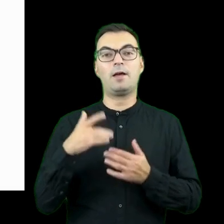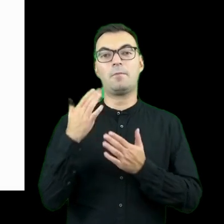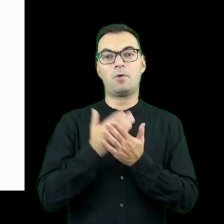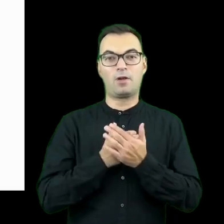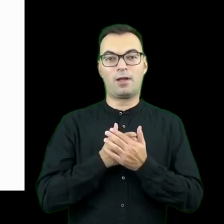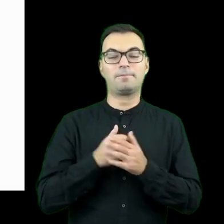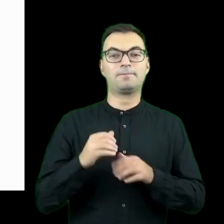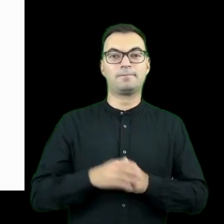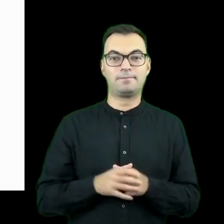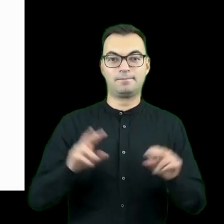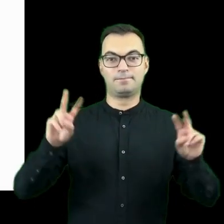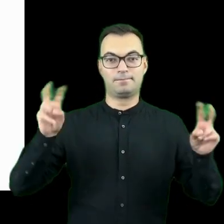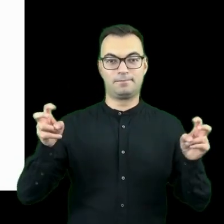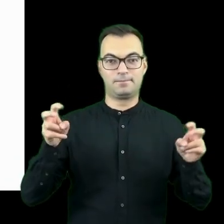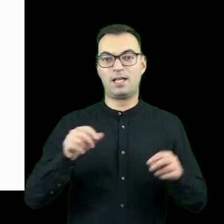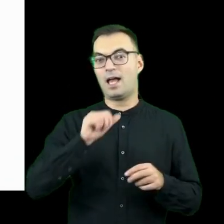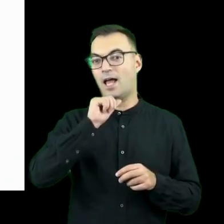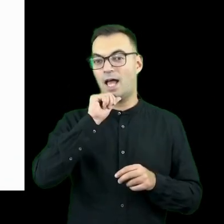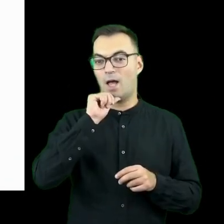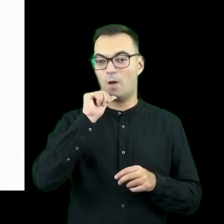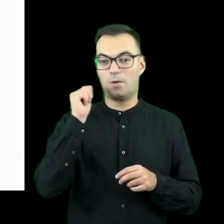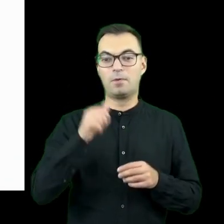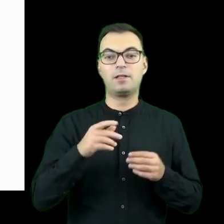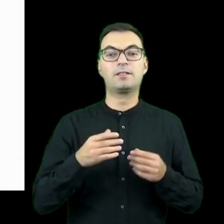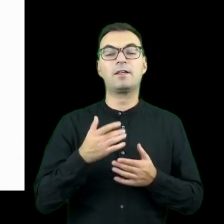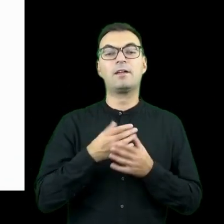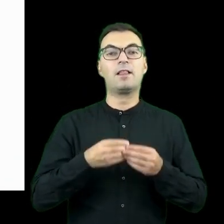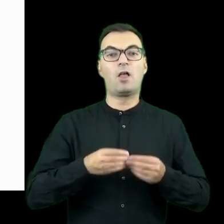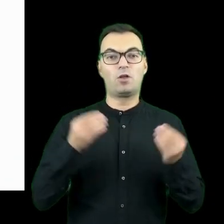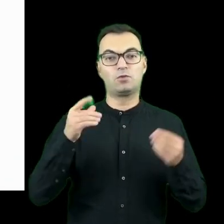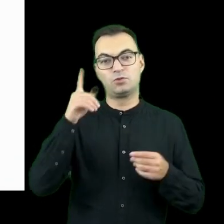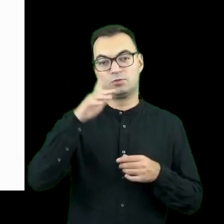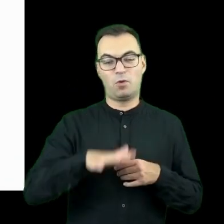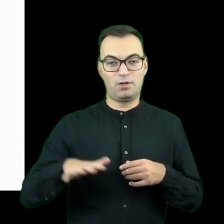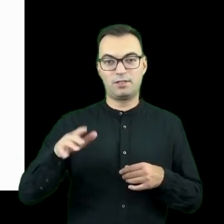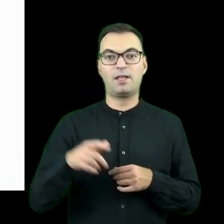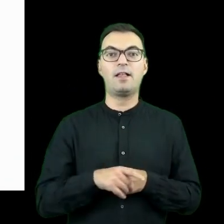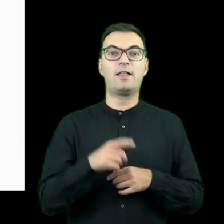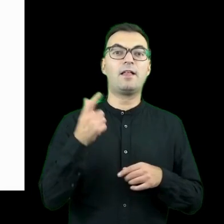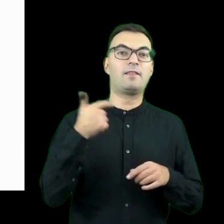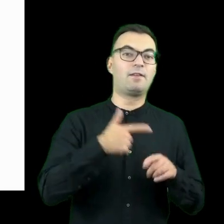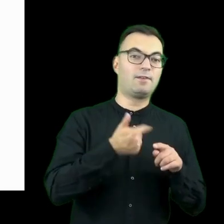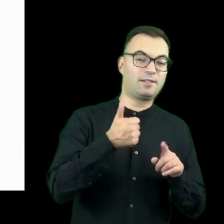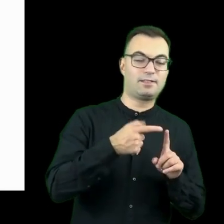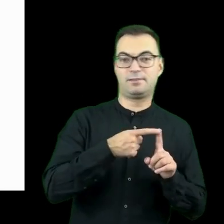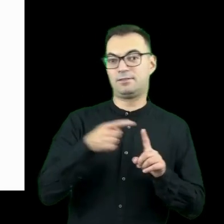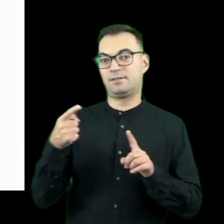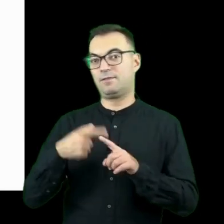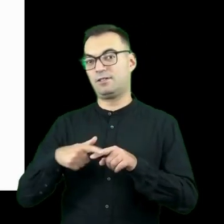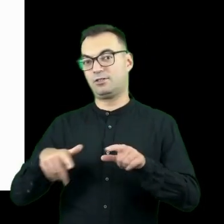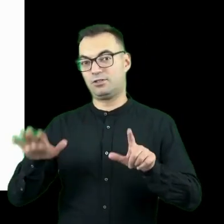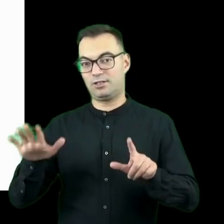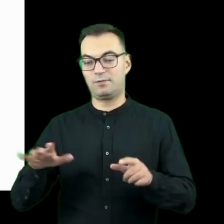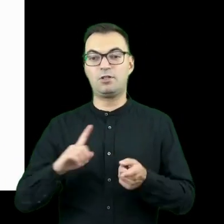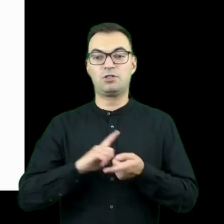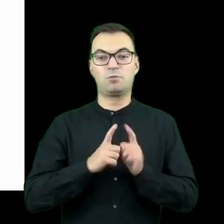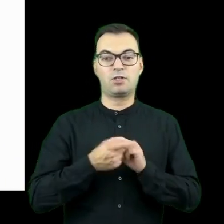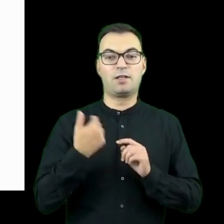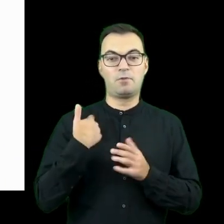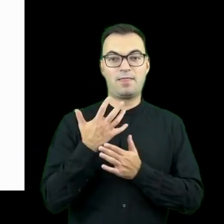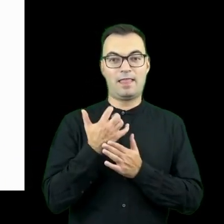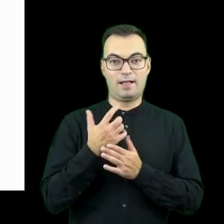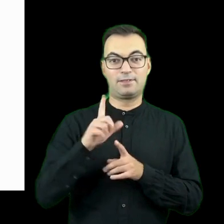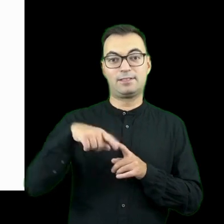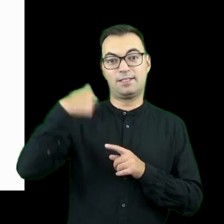programu Funduszu Europejskiego Europejskiego dla Rozwoju Społecznego 21-27. Spotkanie było